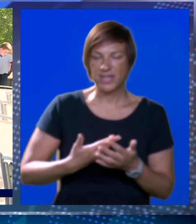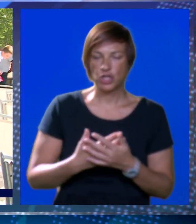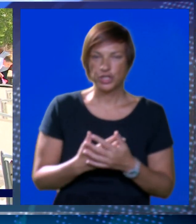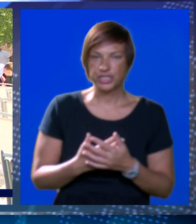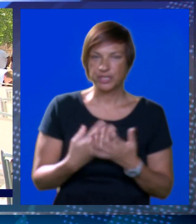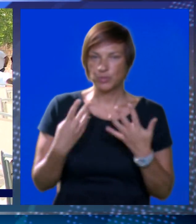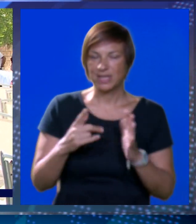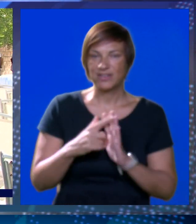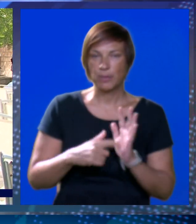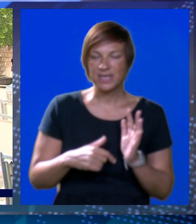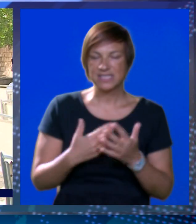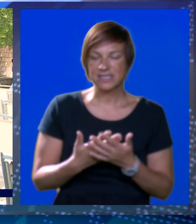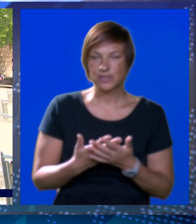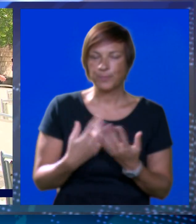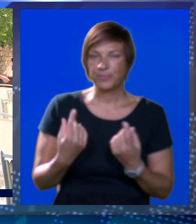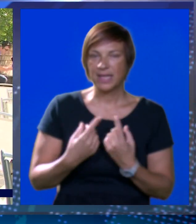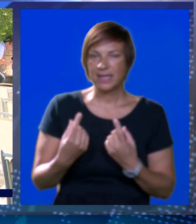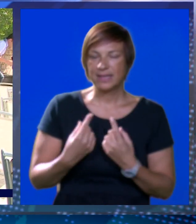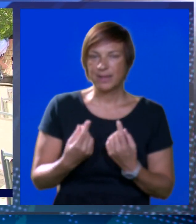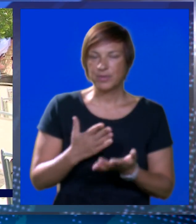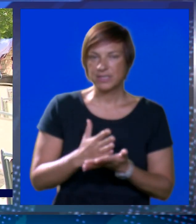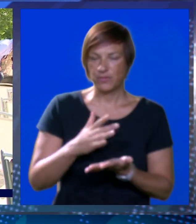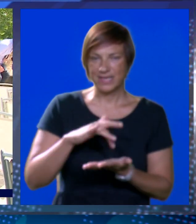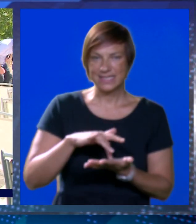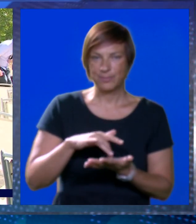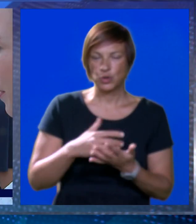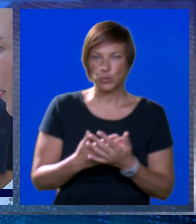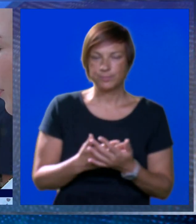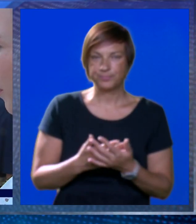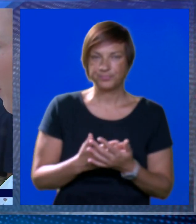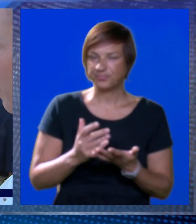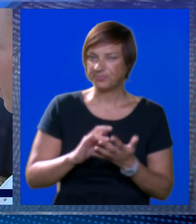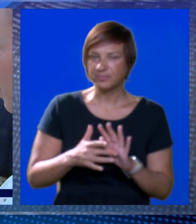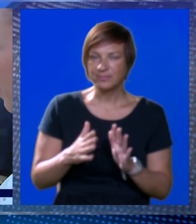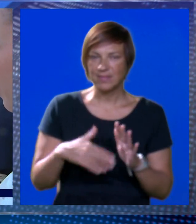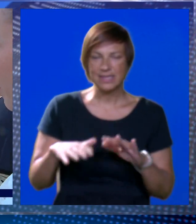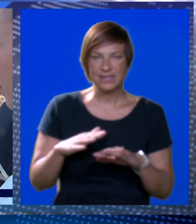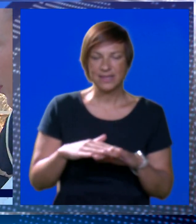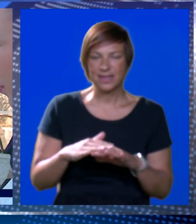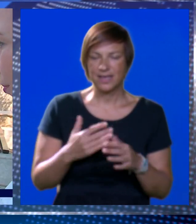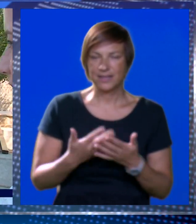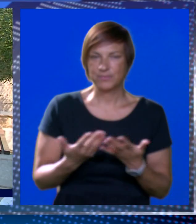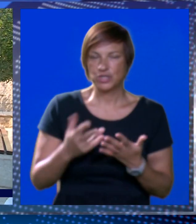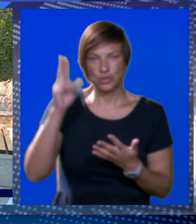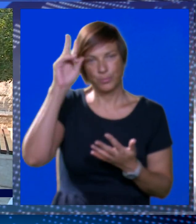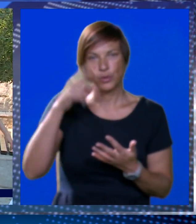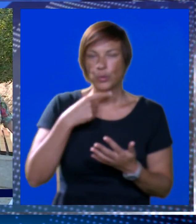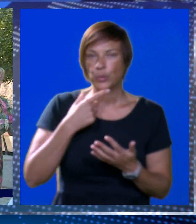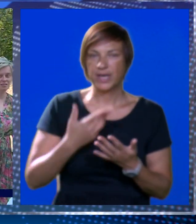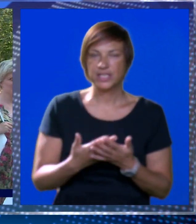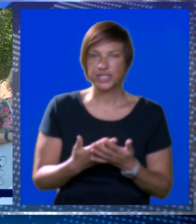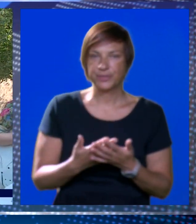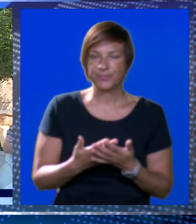dođem, devetom mjesecu, da proslavim uvijek sam tu. Sve naj, ono što mogu